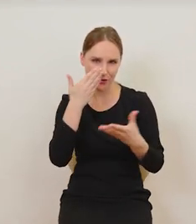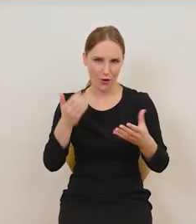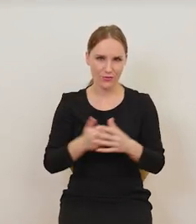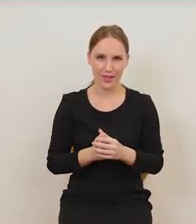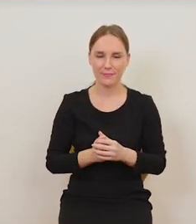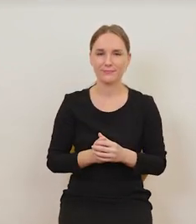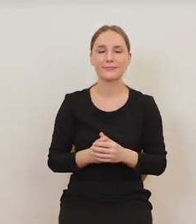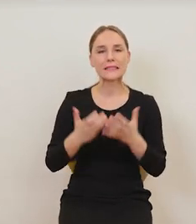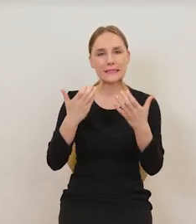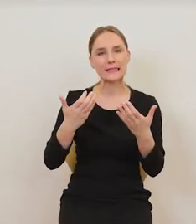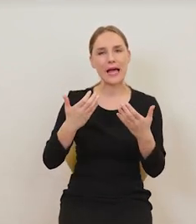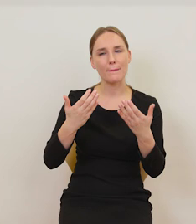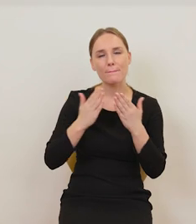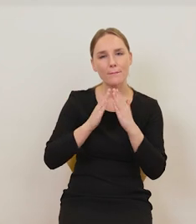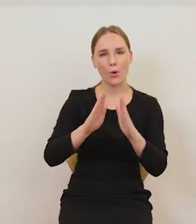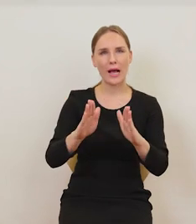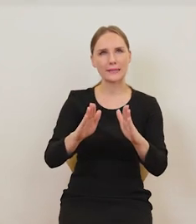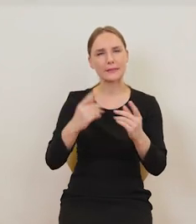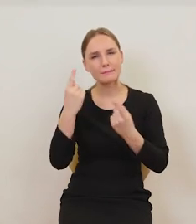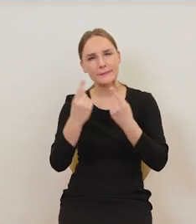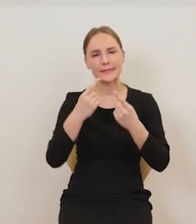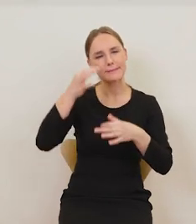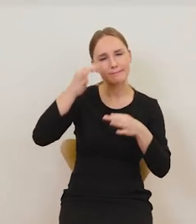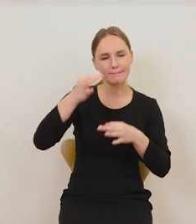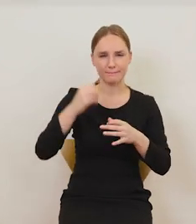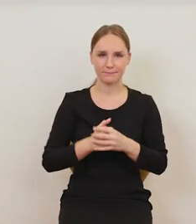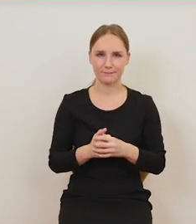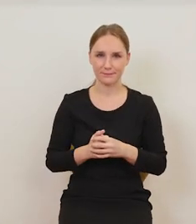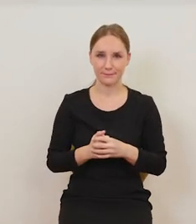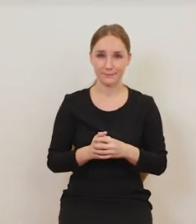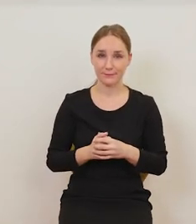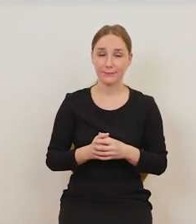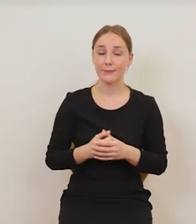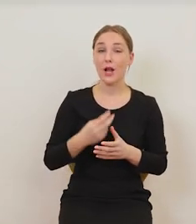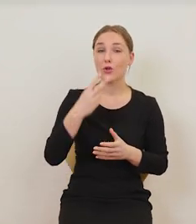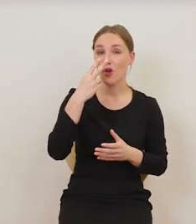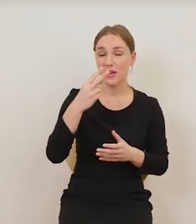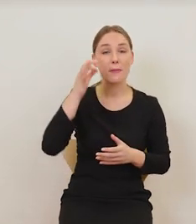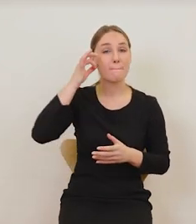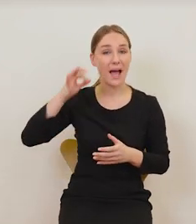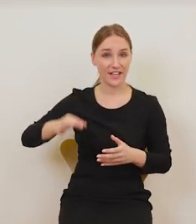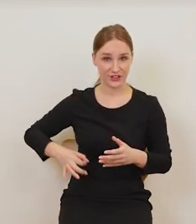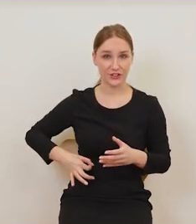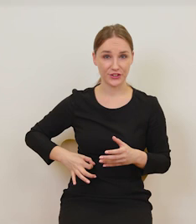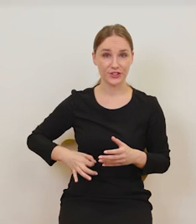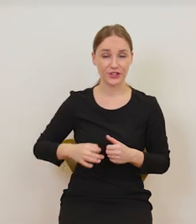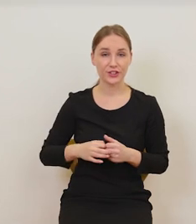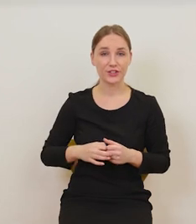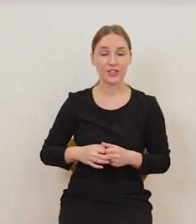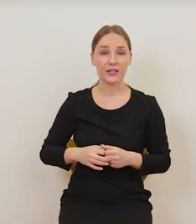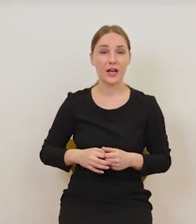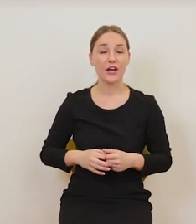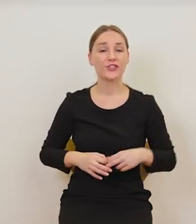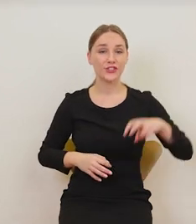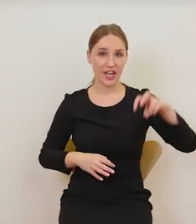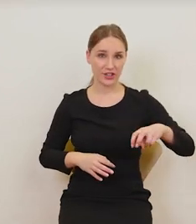pokazać swoje dylematy. Popatrzmy na panią, która siedzi po lewej